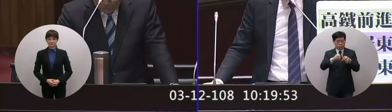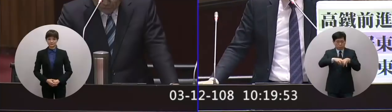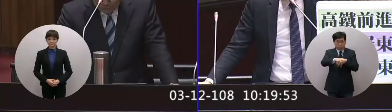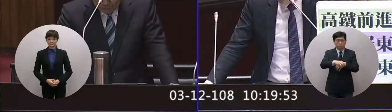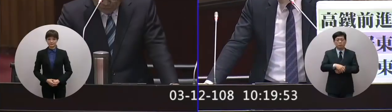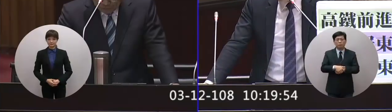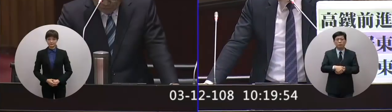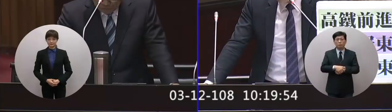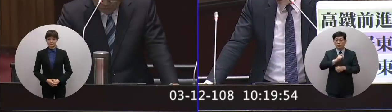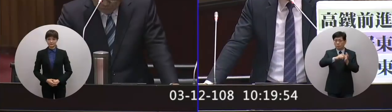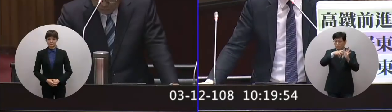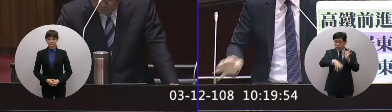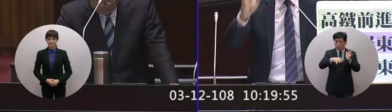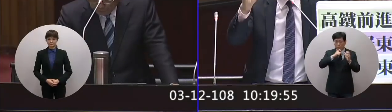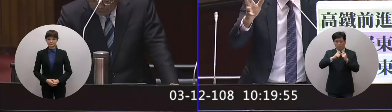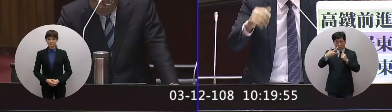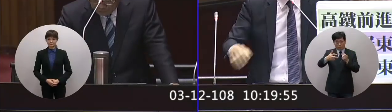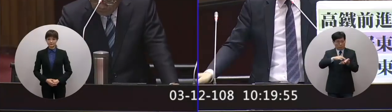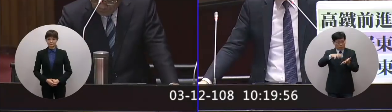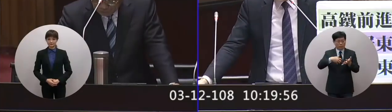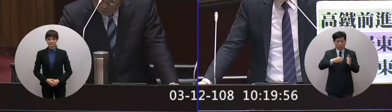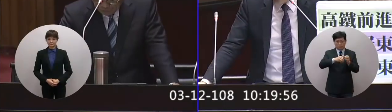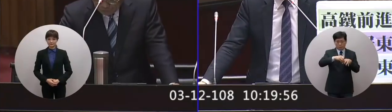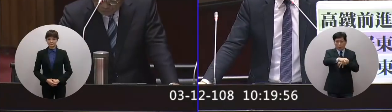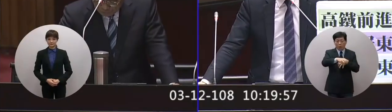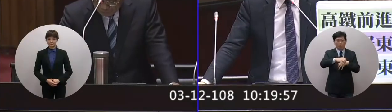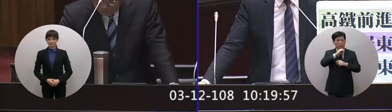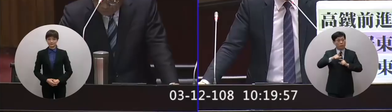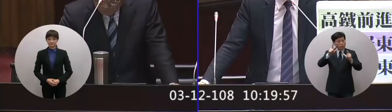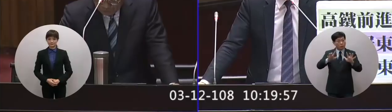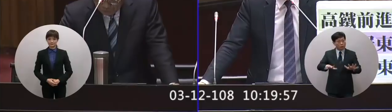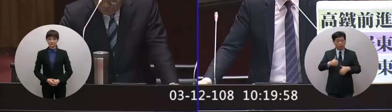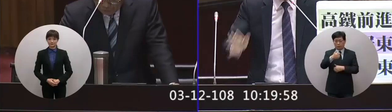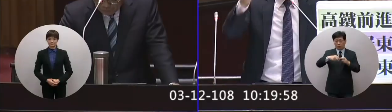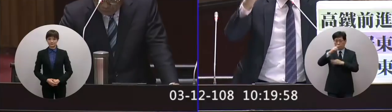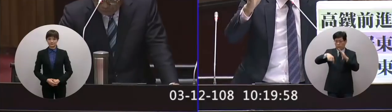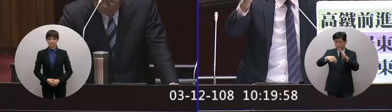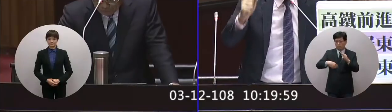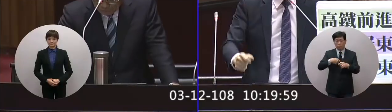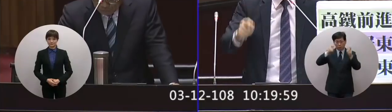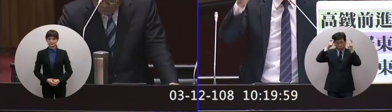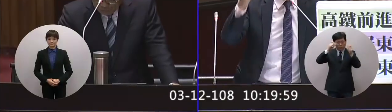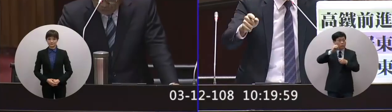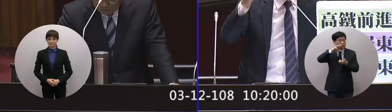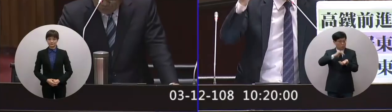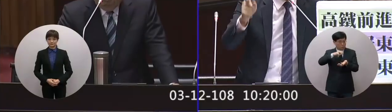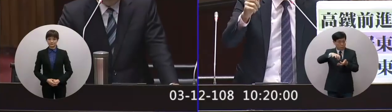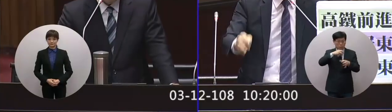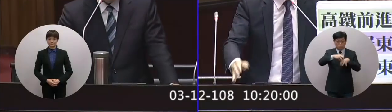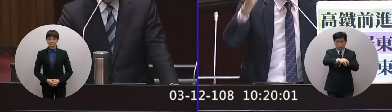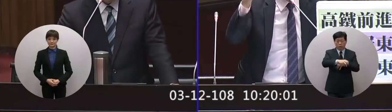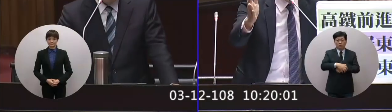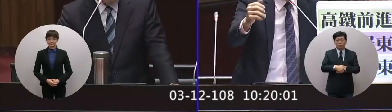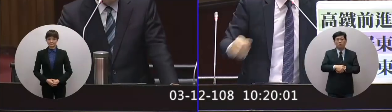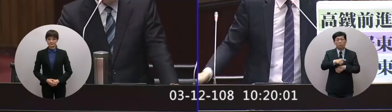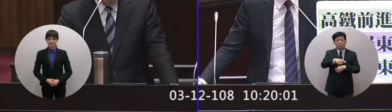了分院嘉義呢有長庚醫院設了嘉義分院屏東呢目前感謝行政院的支持高雄榮總要來屏東設大